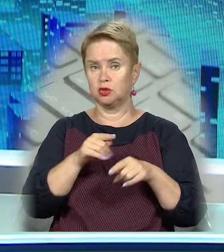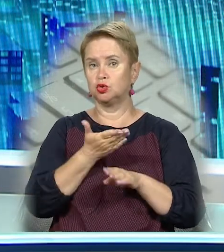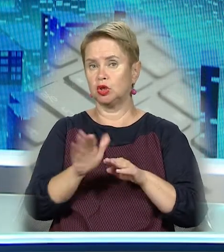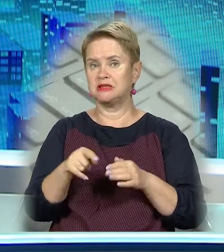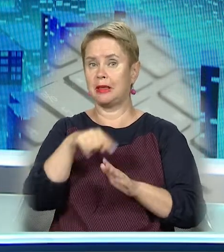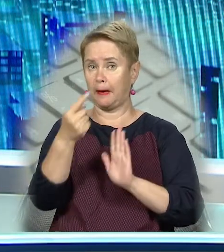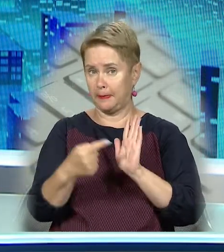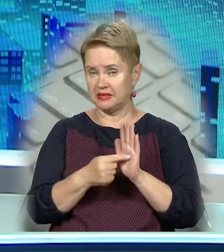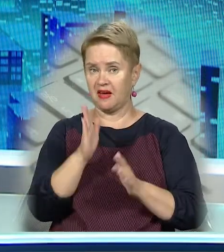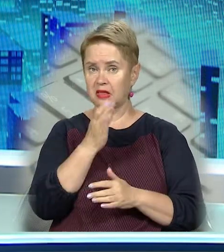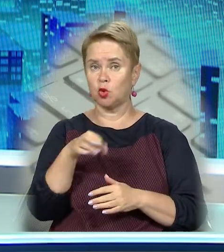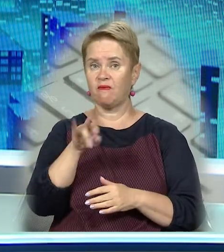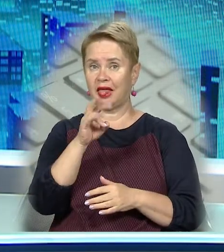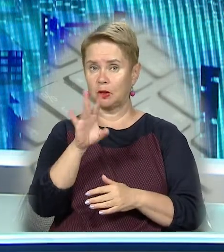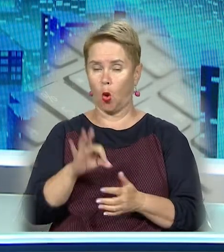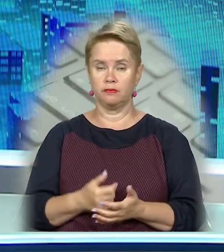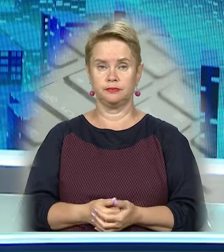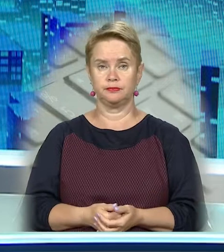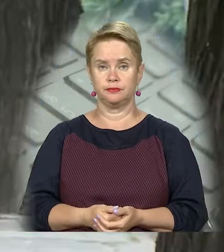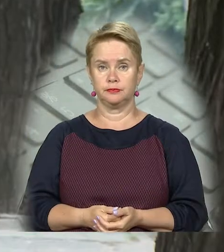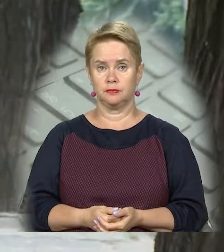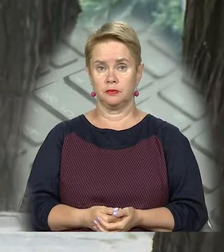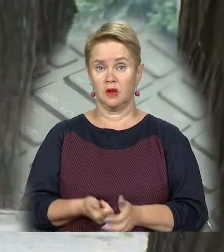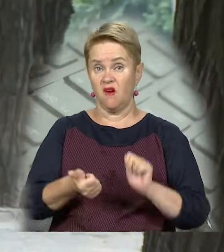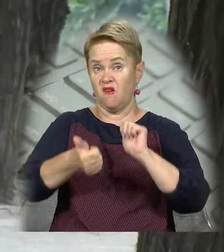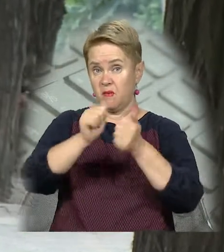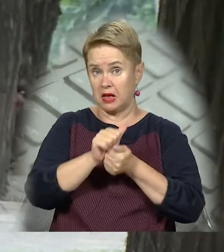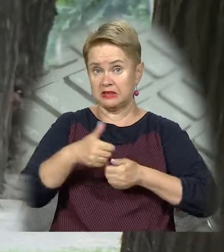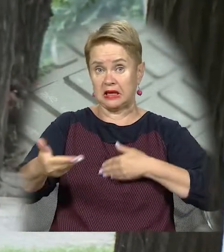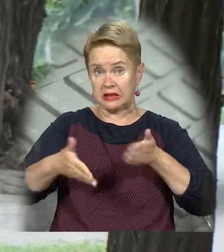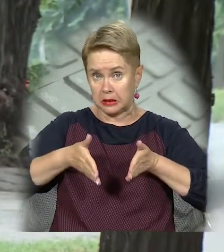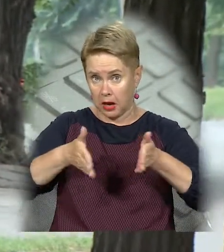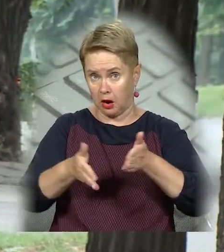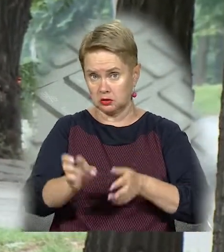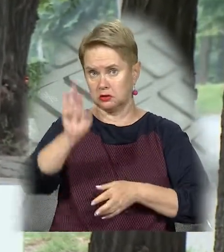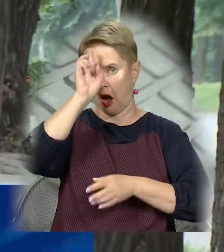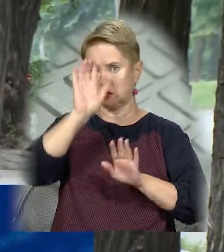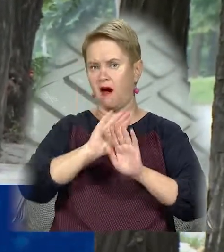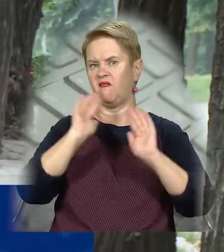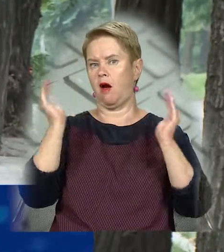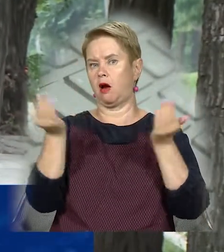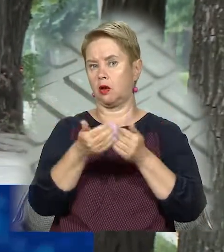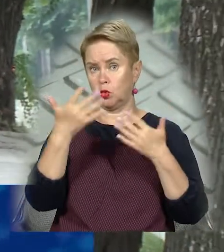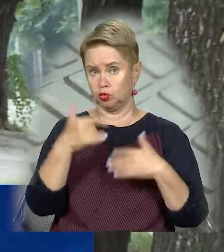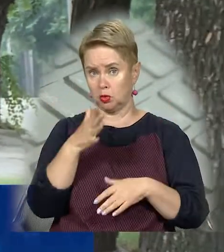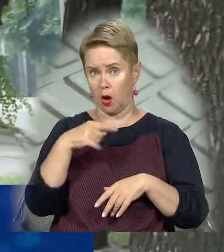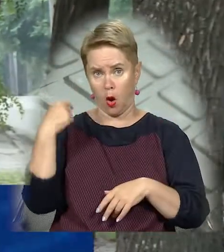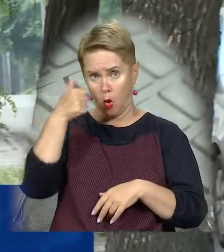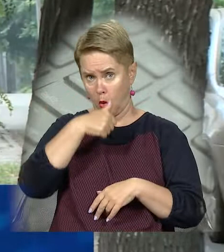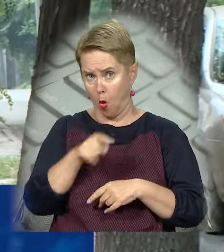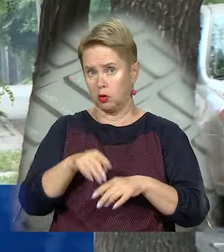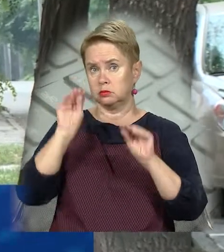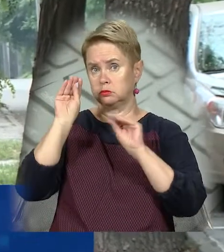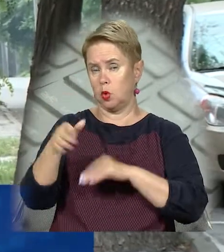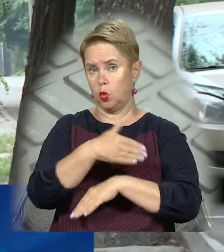частинах міста. Владислав Авдієнко далі. Замість тротуару – царська веранда. Ця прибудова вже декілька років